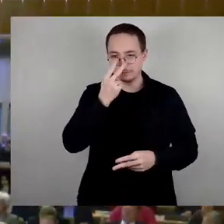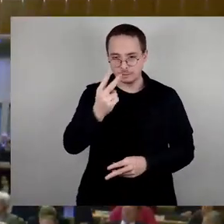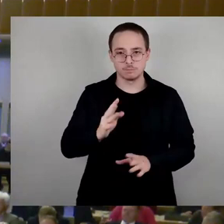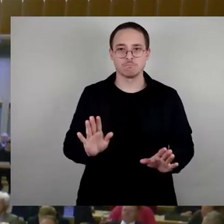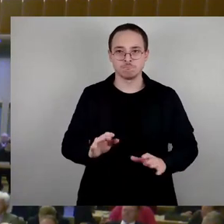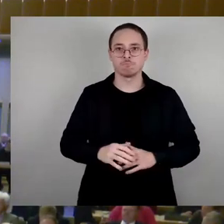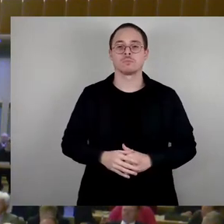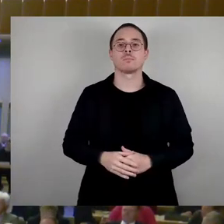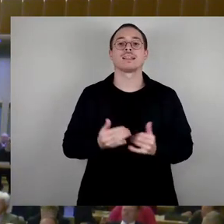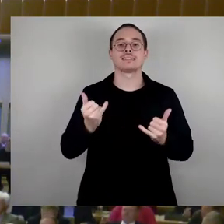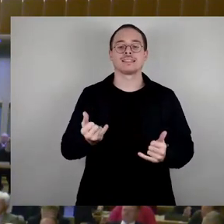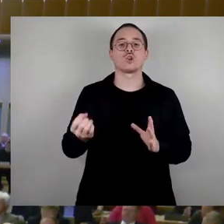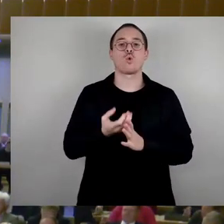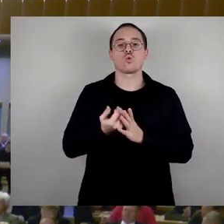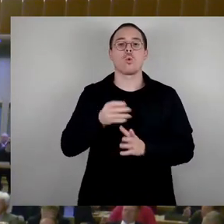Klepsch das Wort geben. Bitte schön.